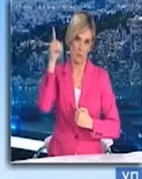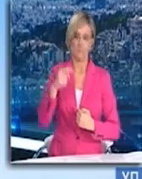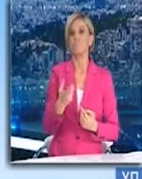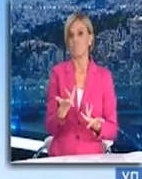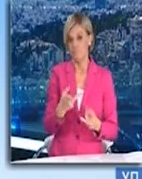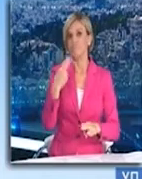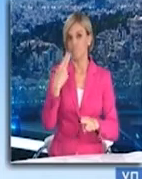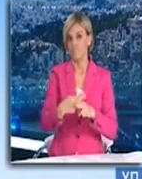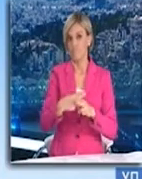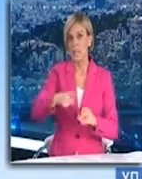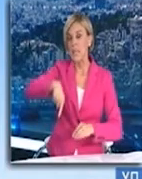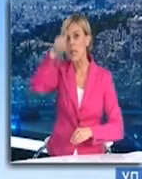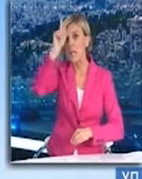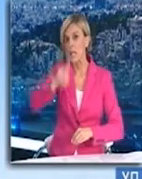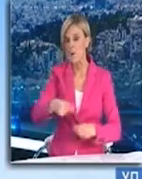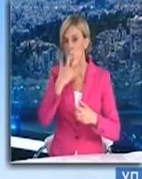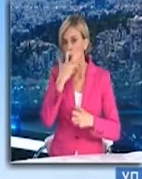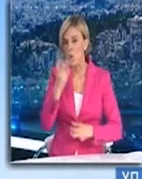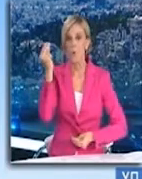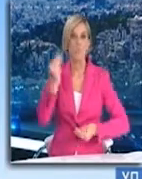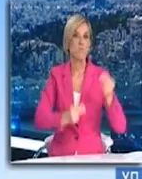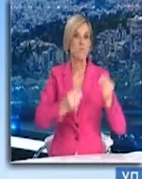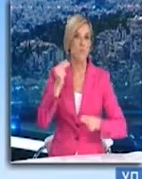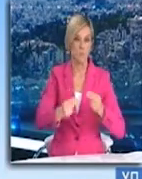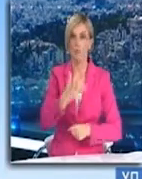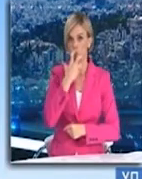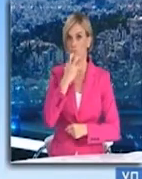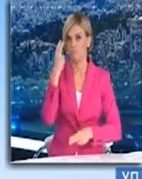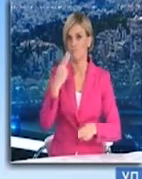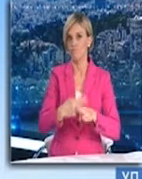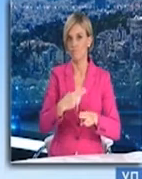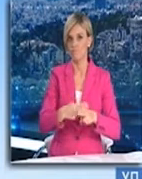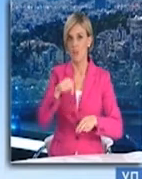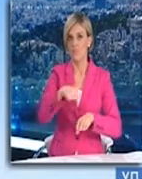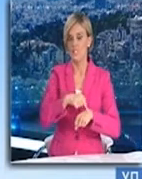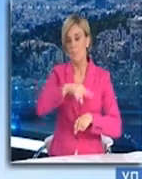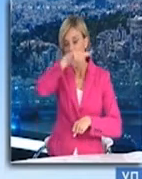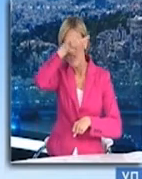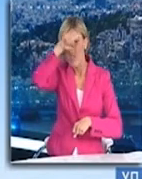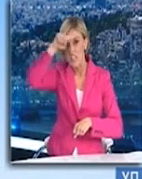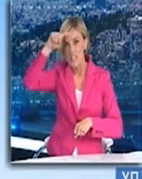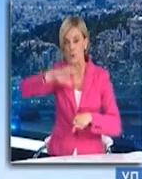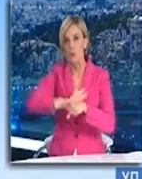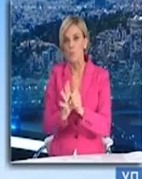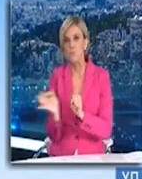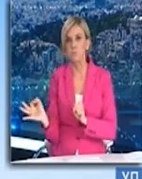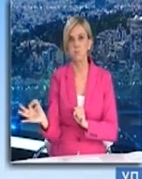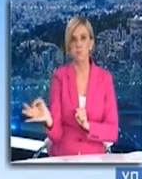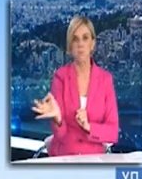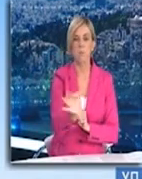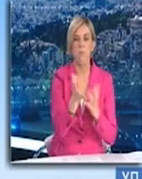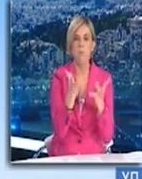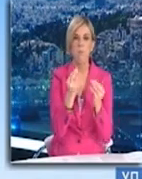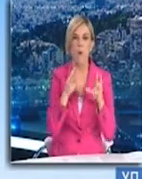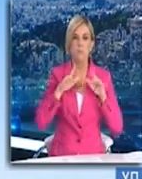Με αναφορές στην πίεση που δέχεται το Εθνικό Σύστημα Υγείας, λέγοντας όμως χαρακτηριστικά πως αντέχει ακόμη, ξεκινήσε η σημερινή